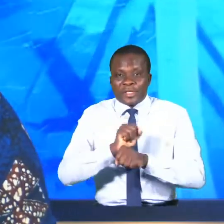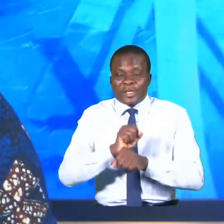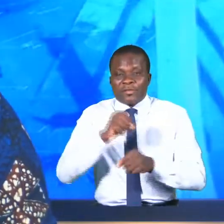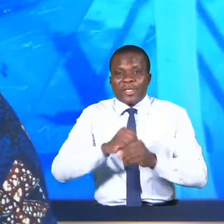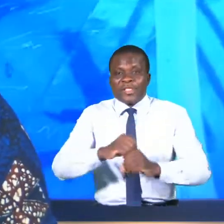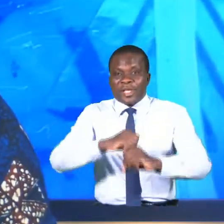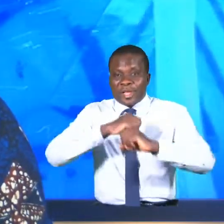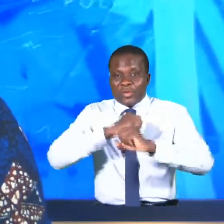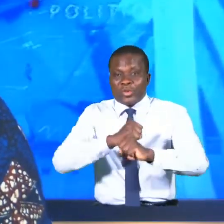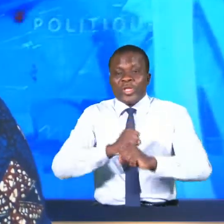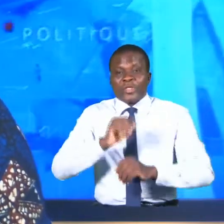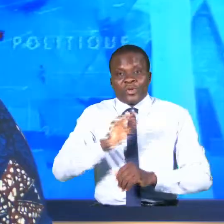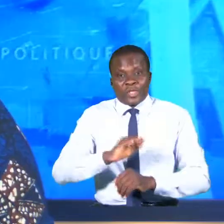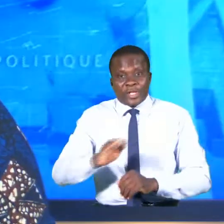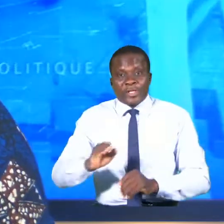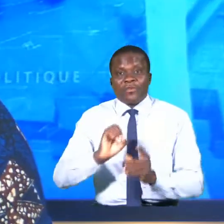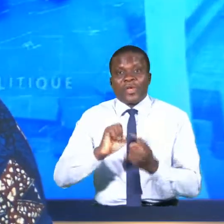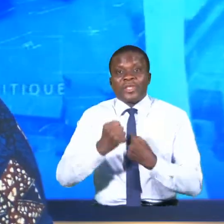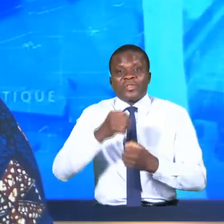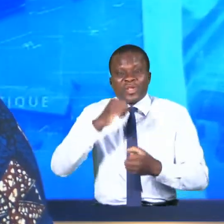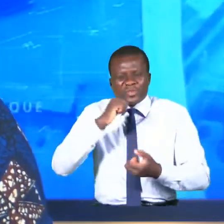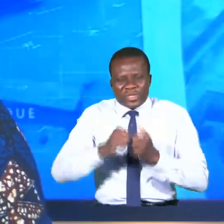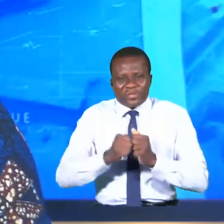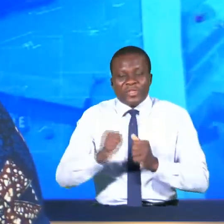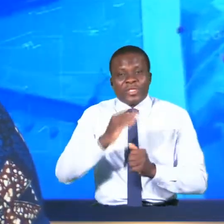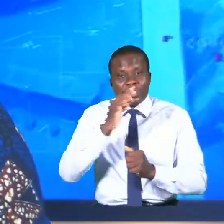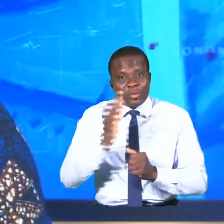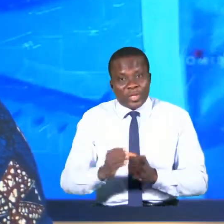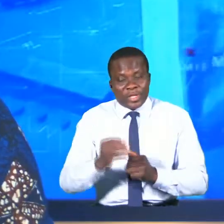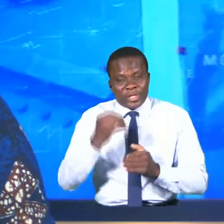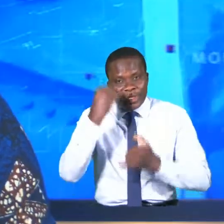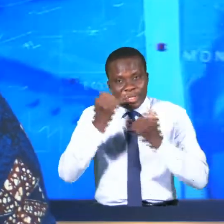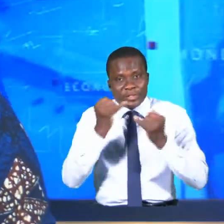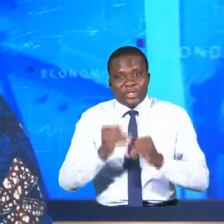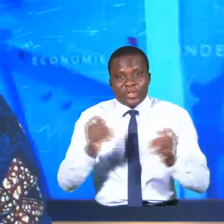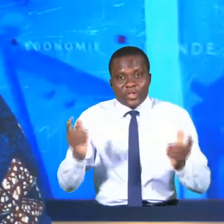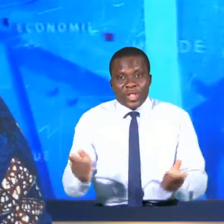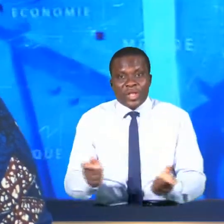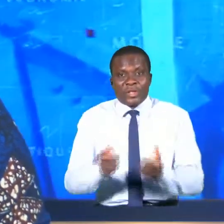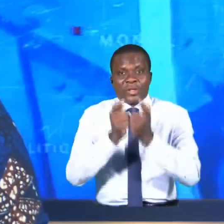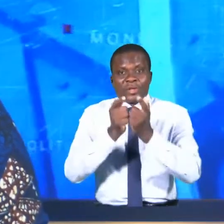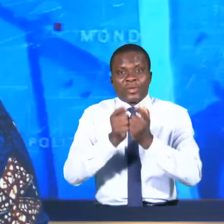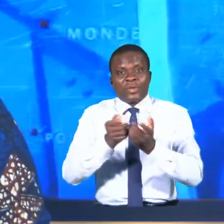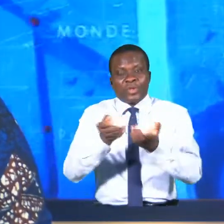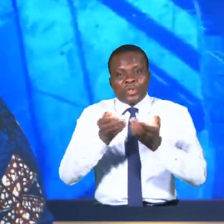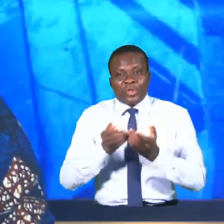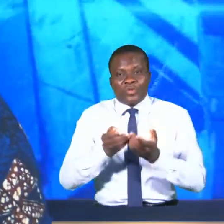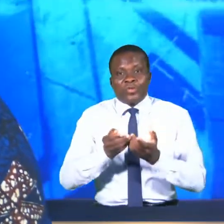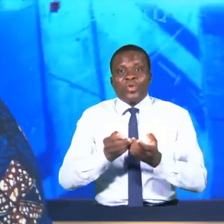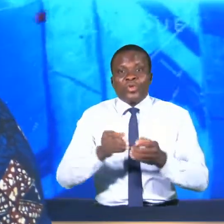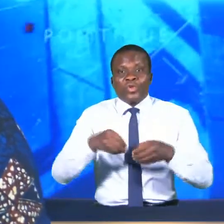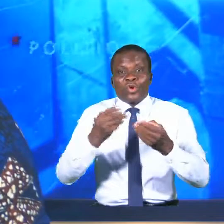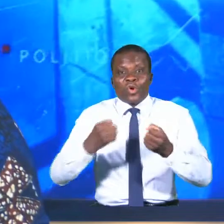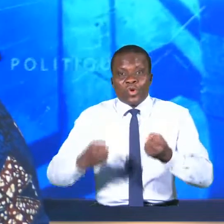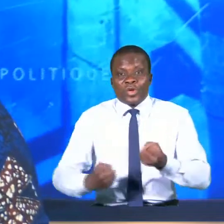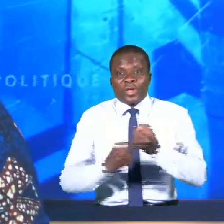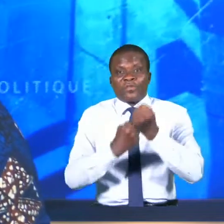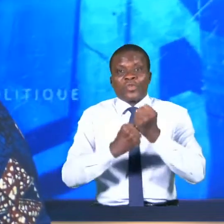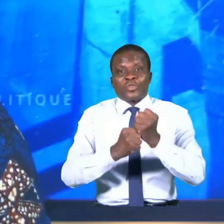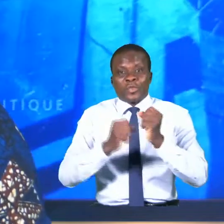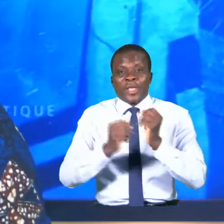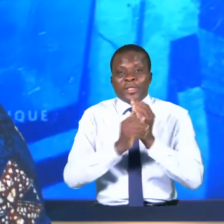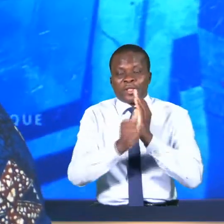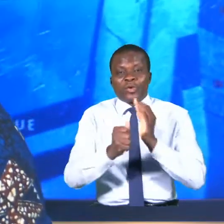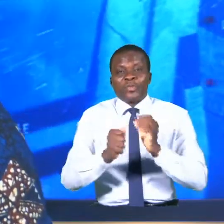des enfants en situation difficile au Bénin. Les initiateurs de la rencontre veulent contribuer au renforcement des compétences des